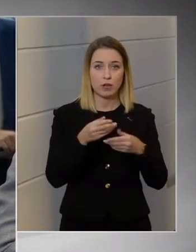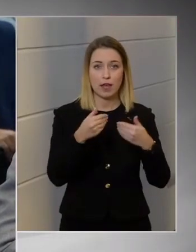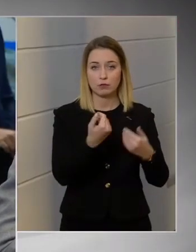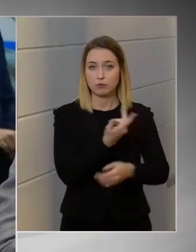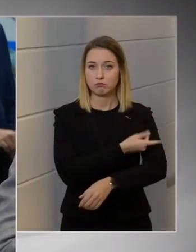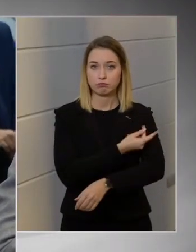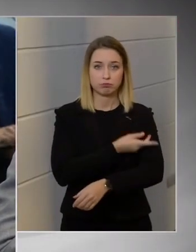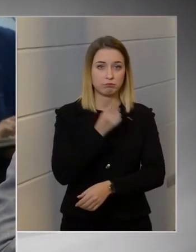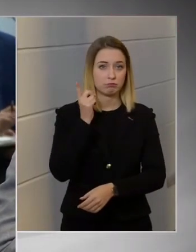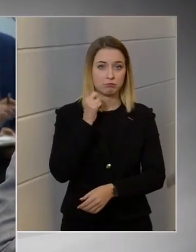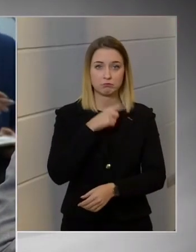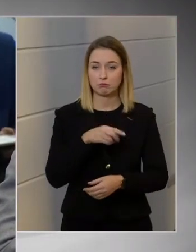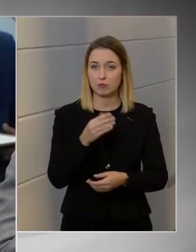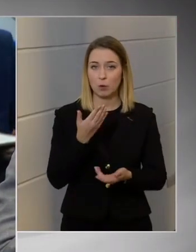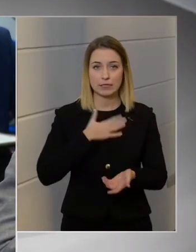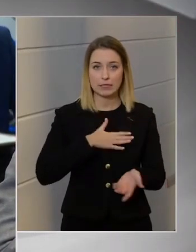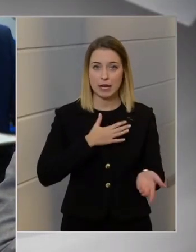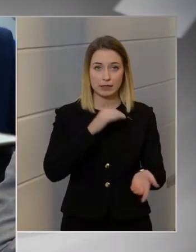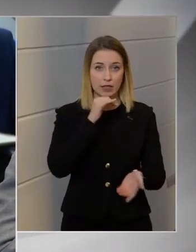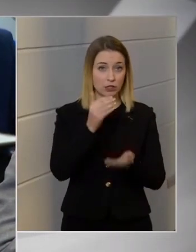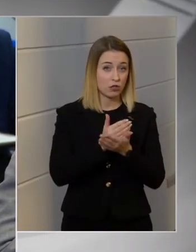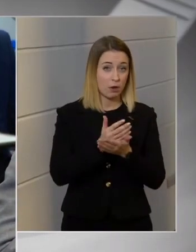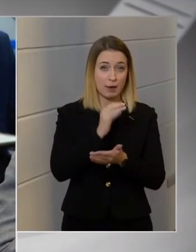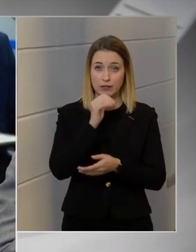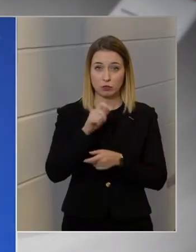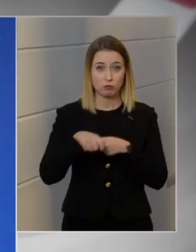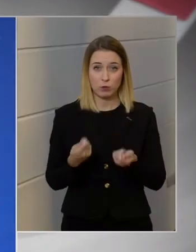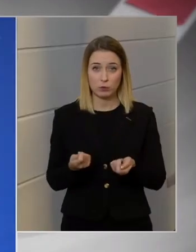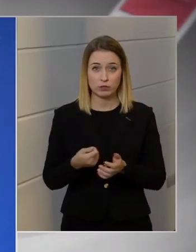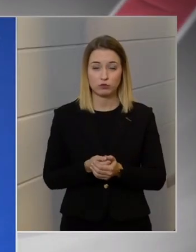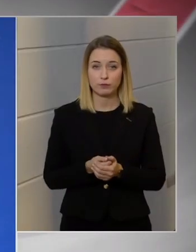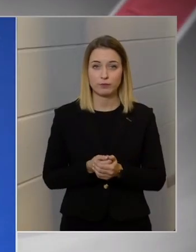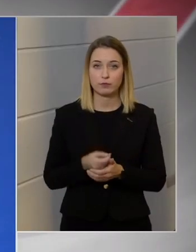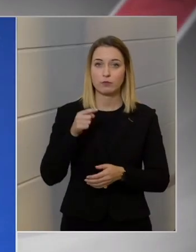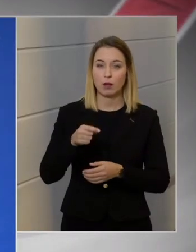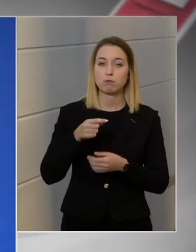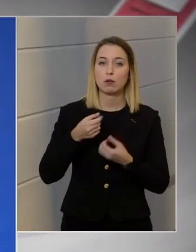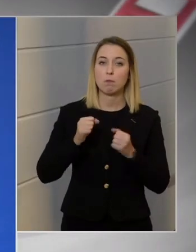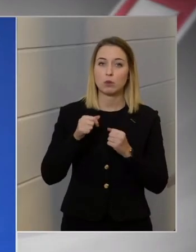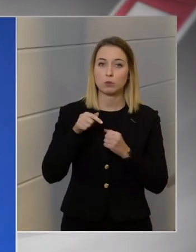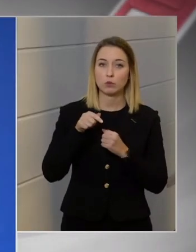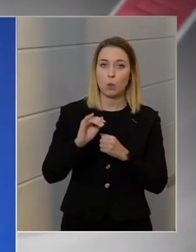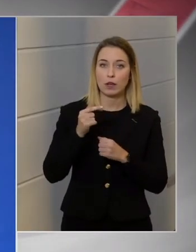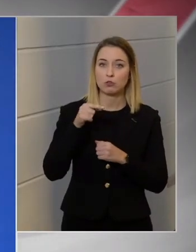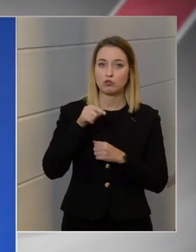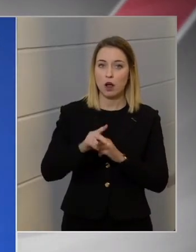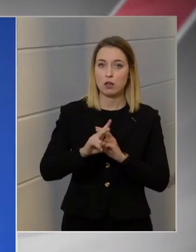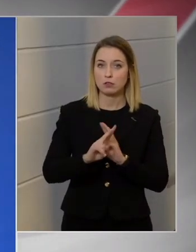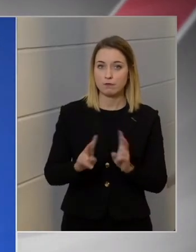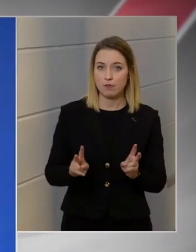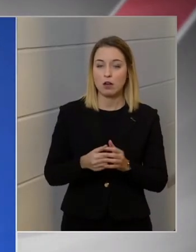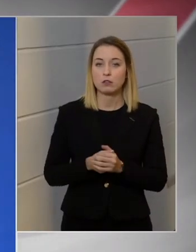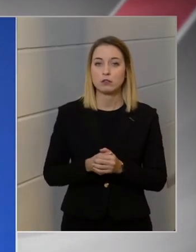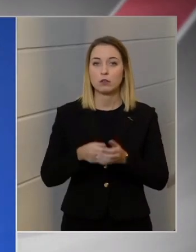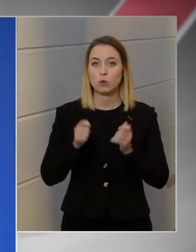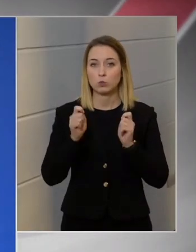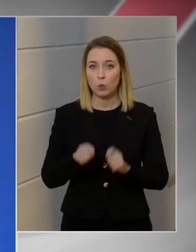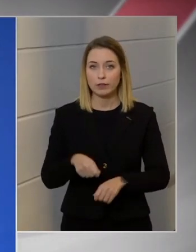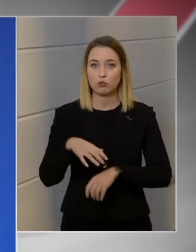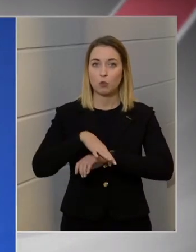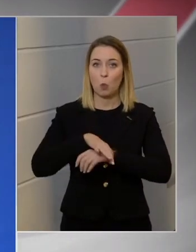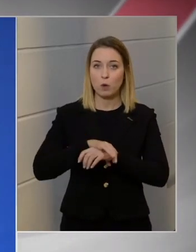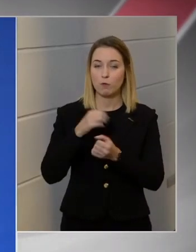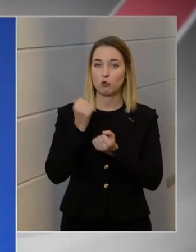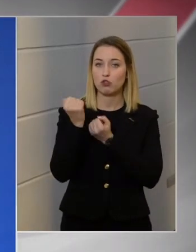harmadiknak, amit szeretne. Nincs szabály, nincs megkötés? Abban a protokollban is az van, hogy a döntést az